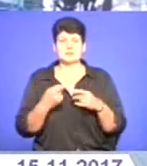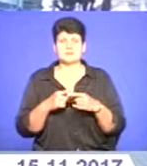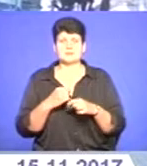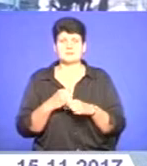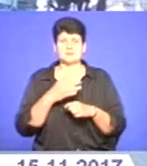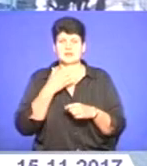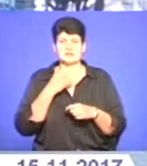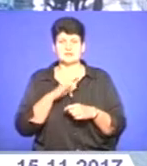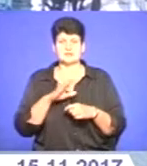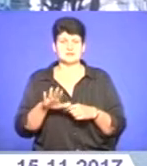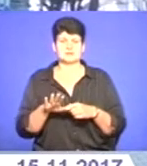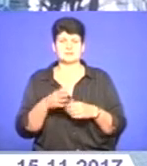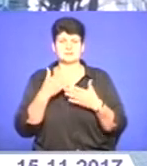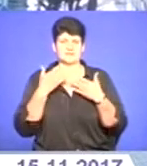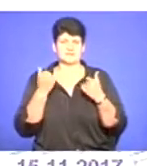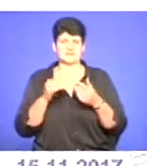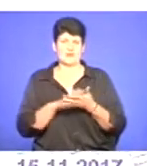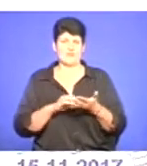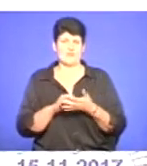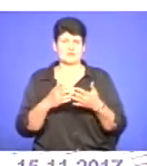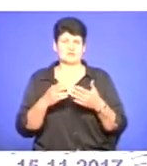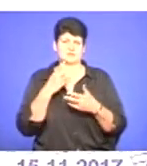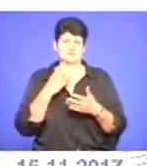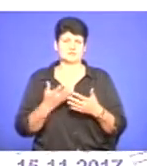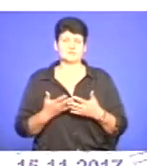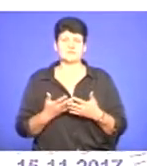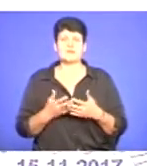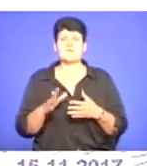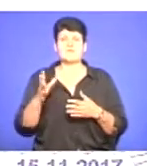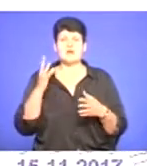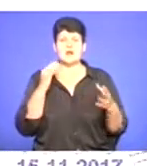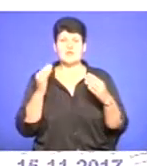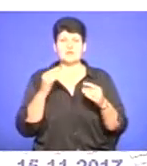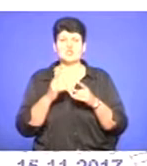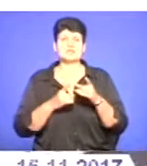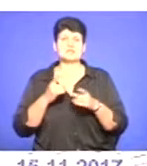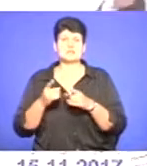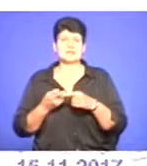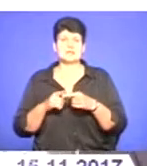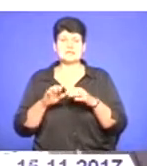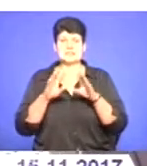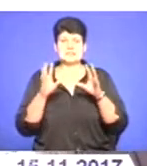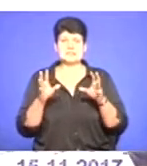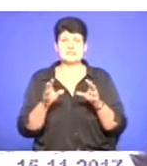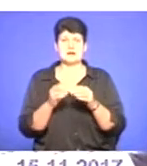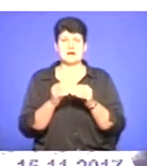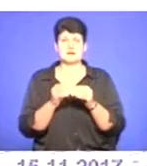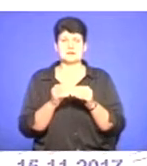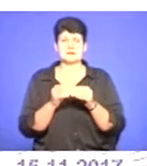дуже красиво і портить загальну архітектуру. Раховуючи, чи зміниться загальний